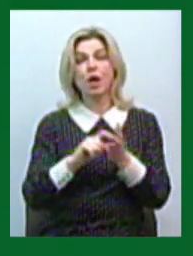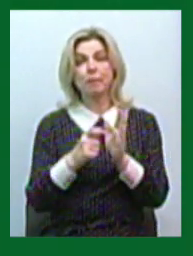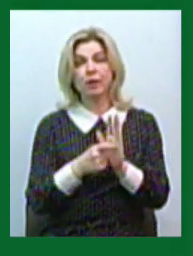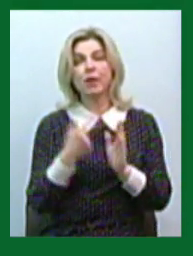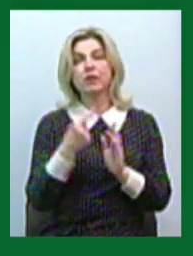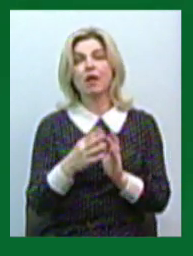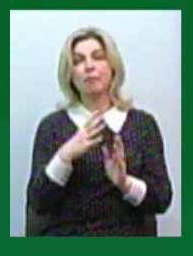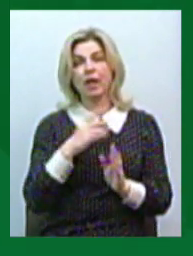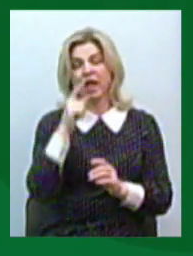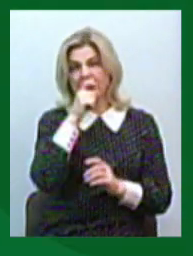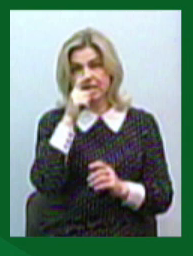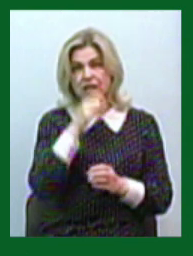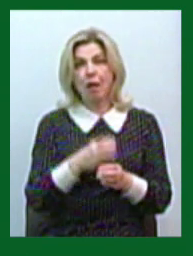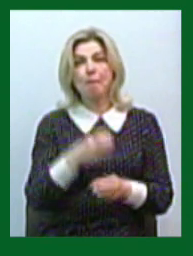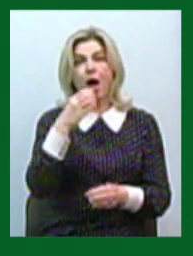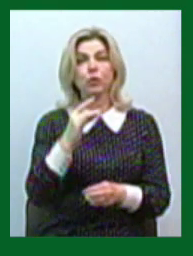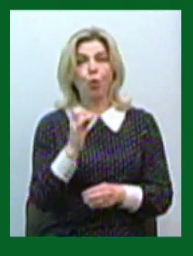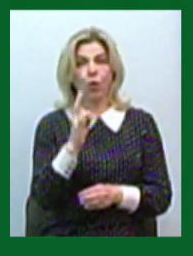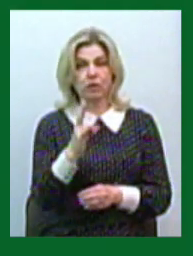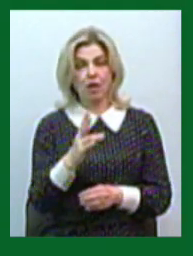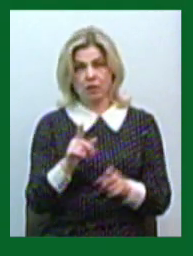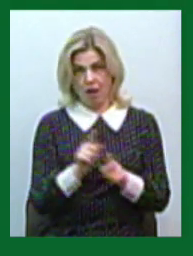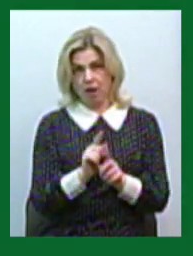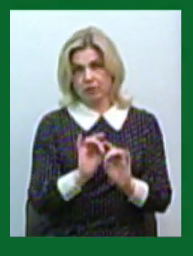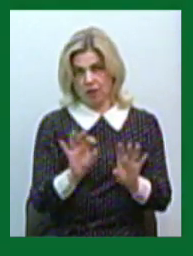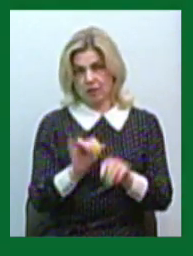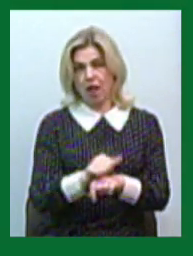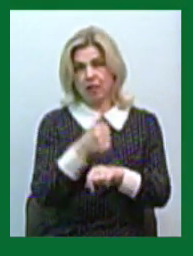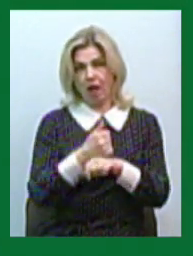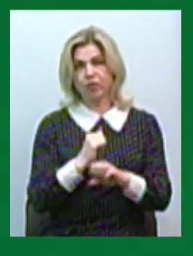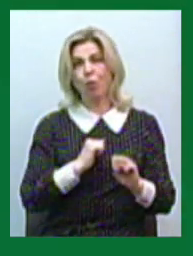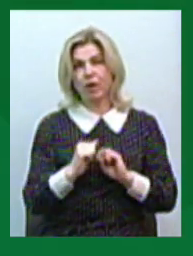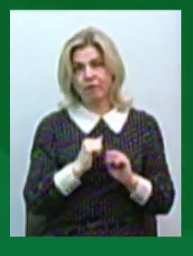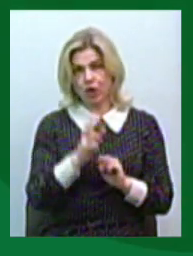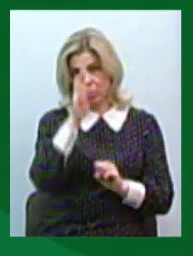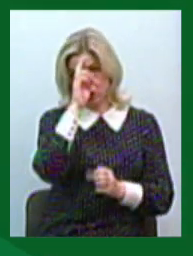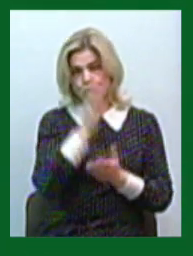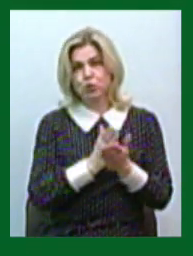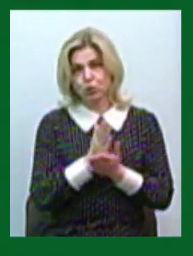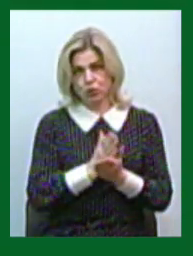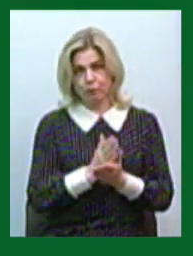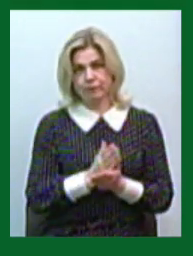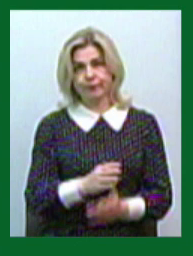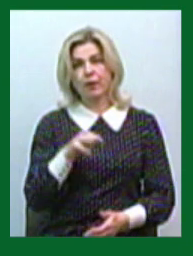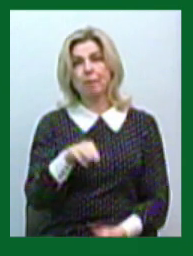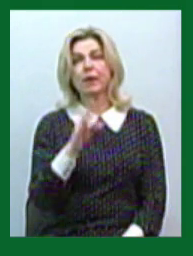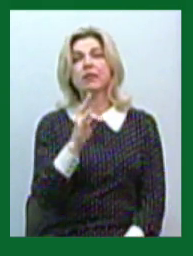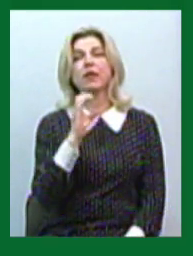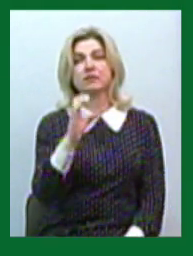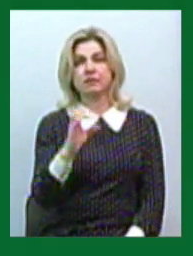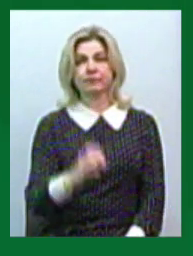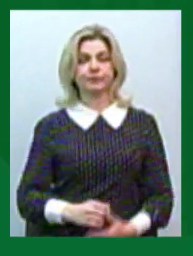зберігались кисневі балони. Про це розповіла речниця головного управління Державної служби надзвичайної ситуації в Миколаївській області